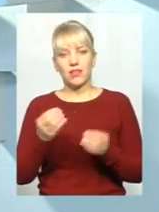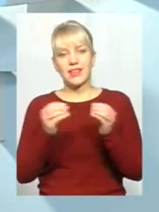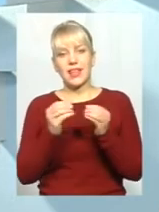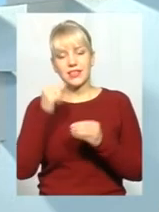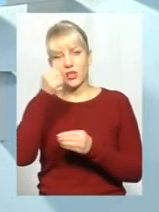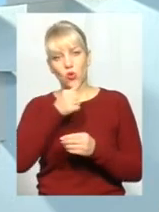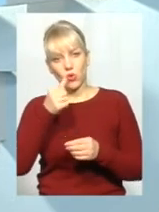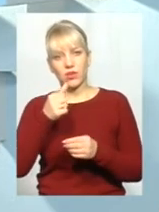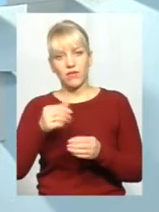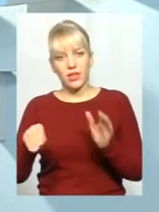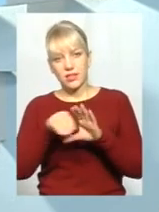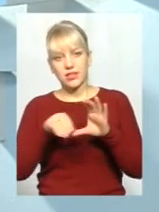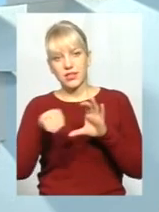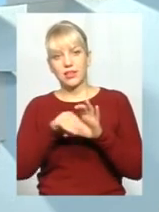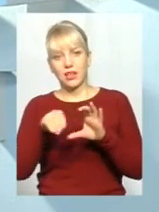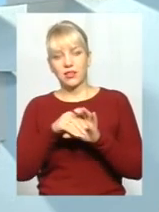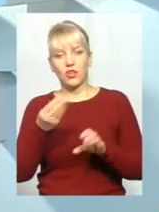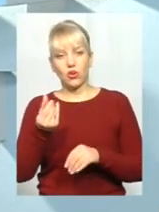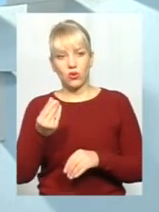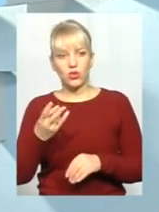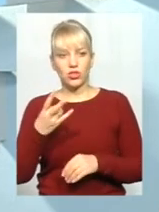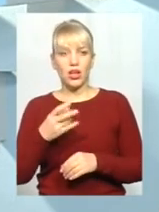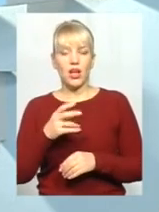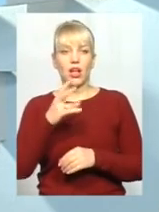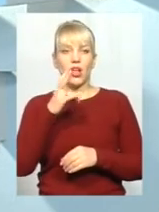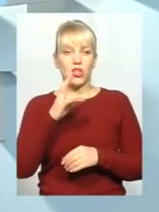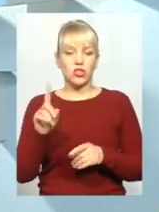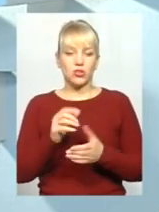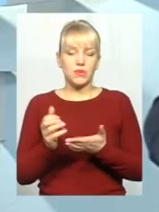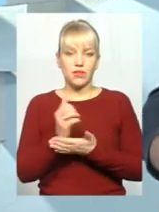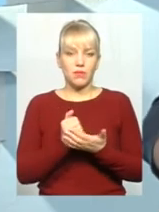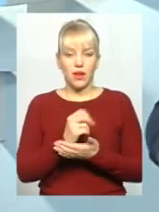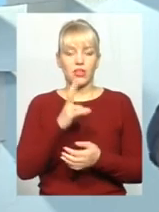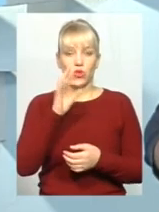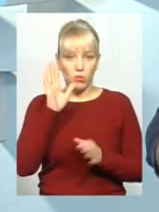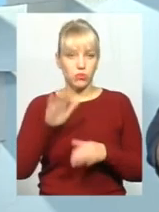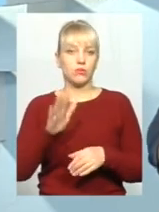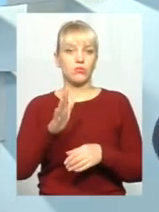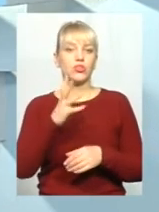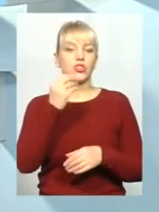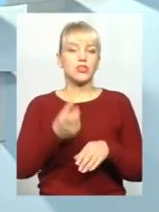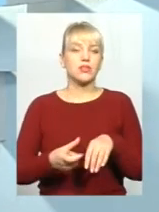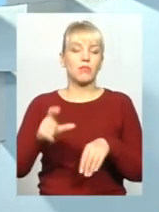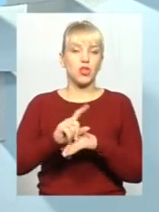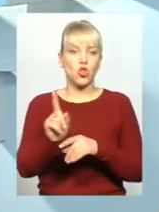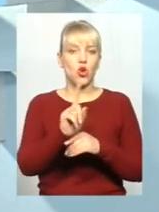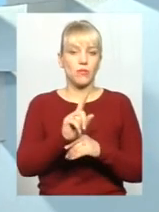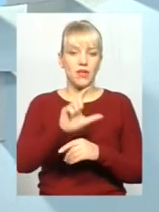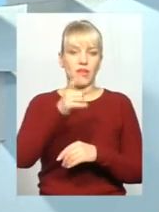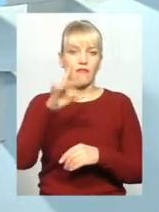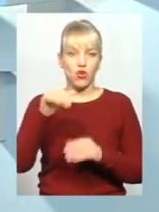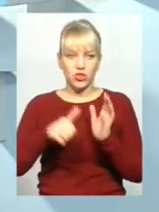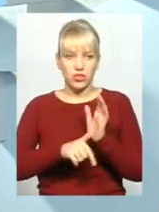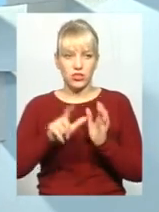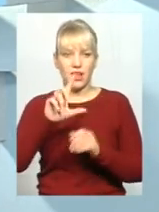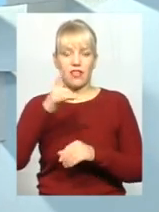10-15, для того, щоб назбирати. Але євронорми тоді збільшуються вже до євро-6, євро-7 і так далі. Відповідно, замкнути коло,